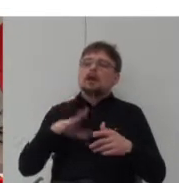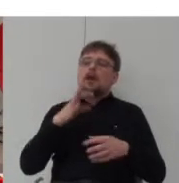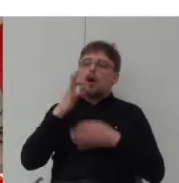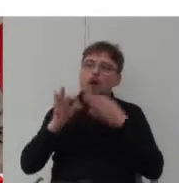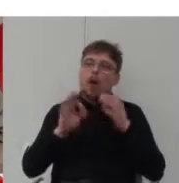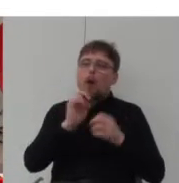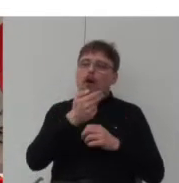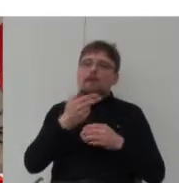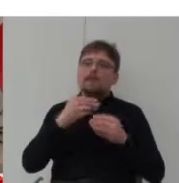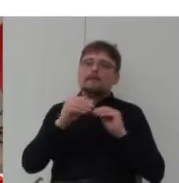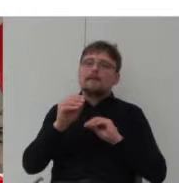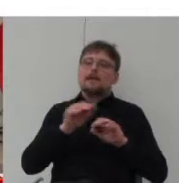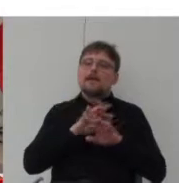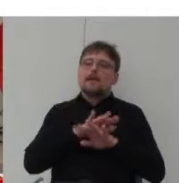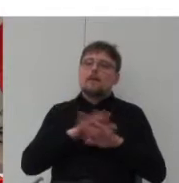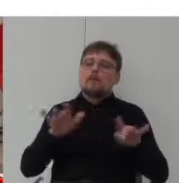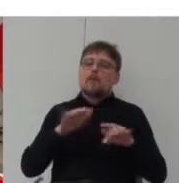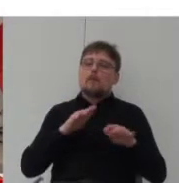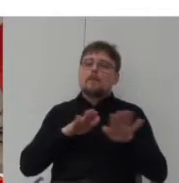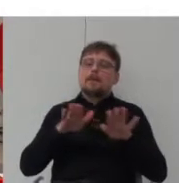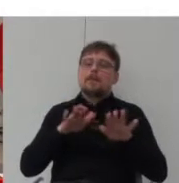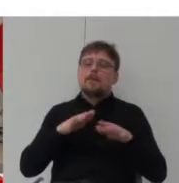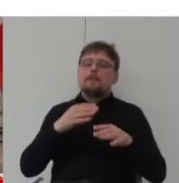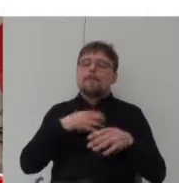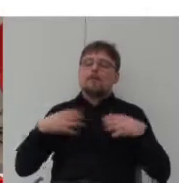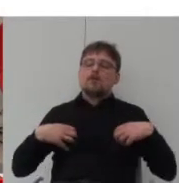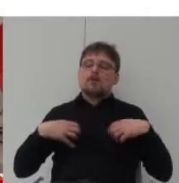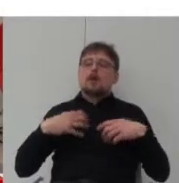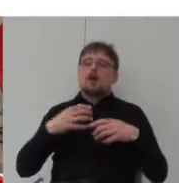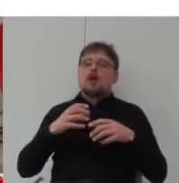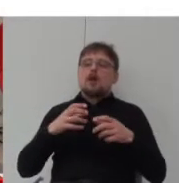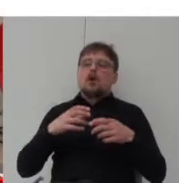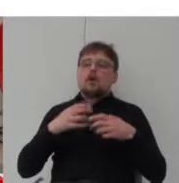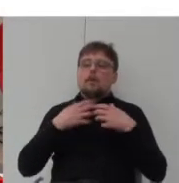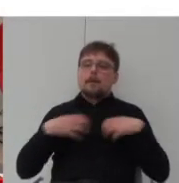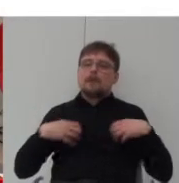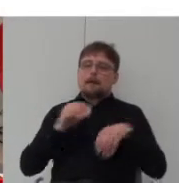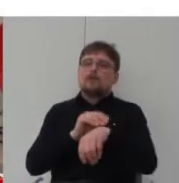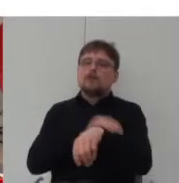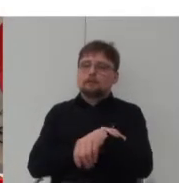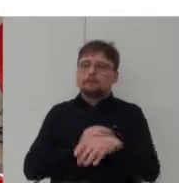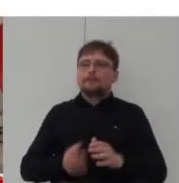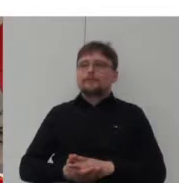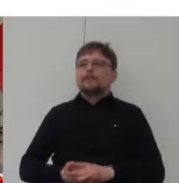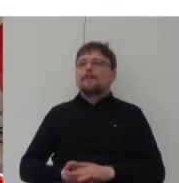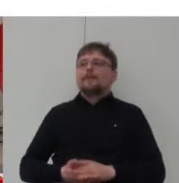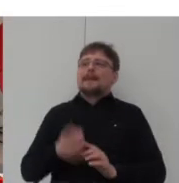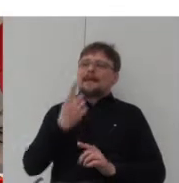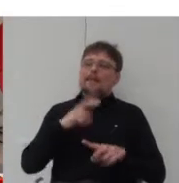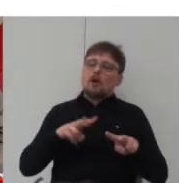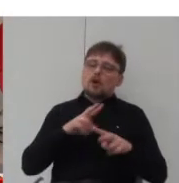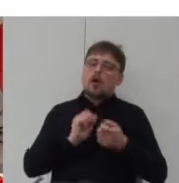popularne jeśli chodzi o metodę gospodarczą czyli budowa pojedynczego domu jednorodzinnego przez rodzinę czy